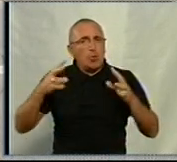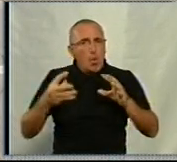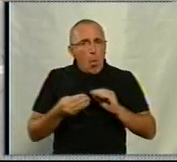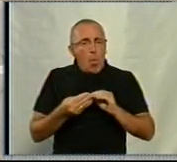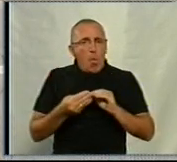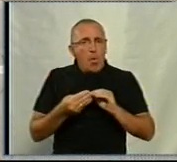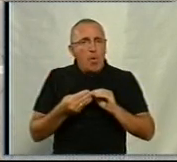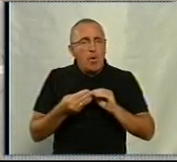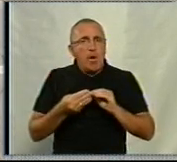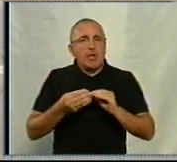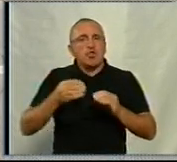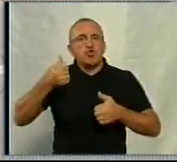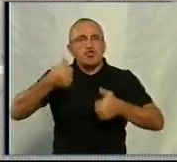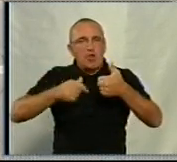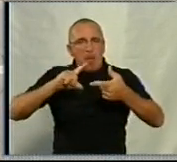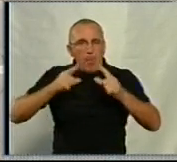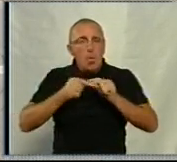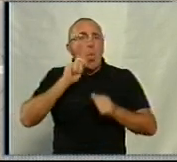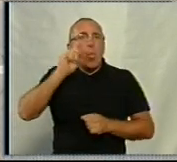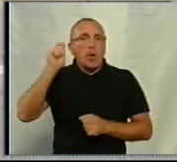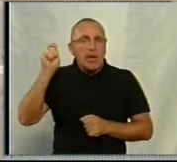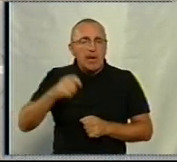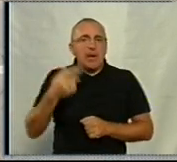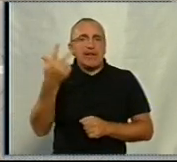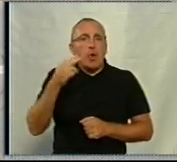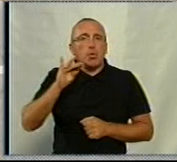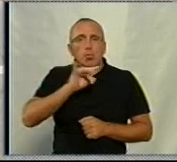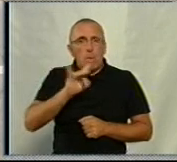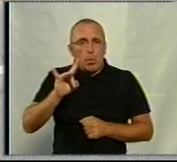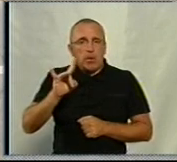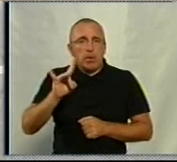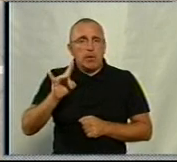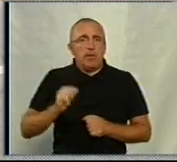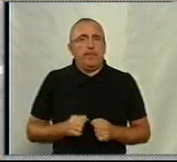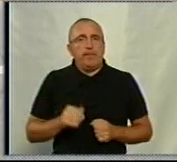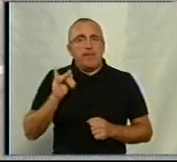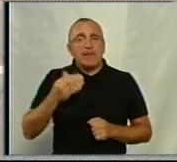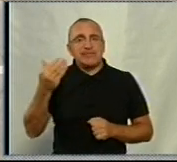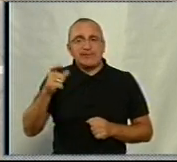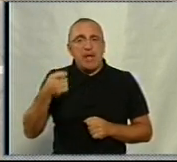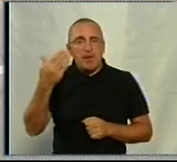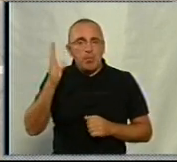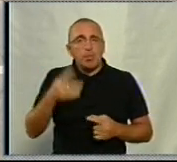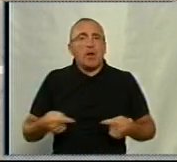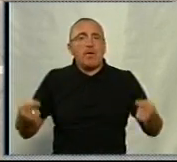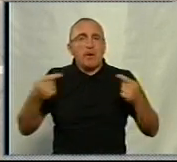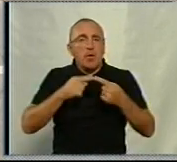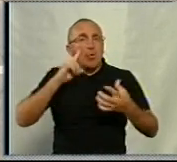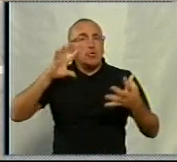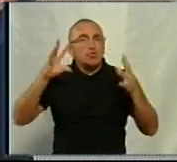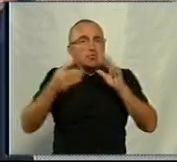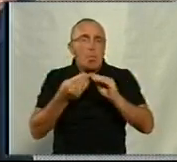чемпіонат України. Це третій тур і за ним буде визначатися за сумою